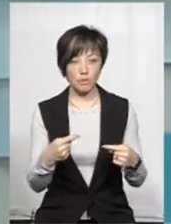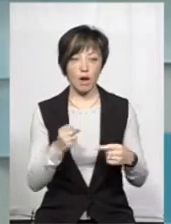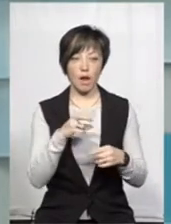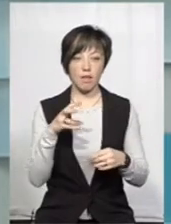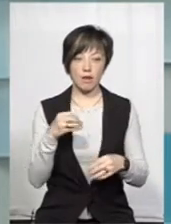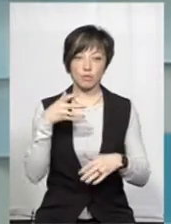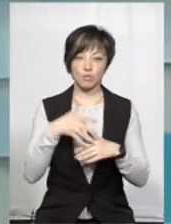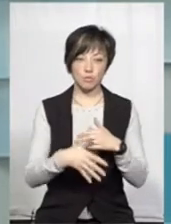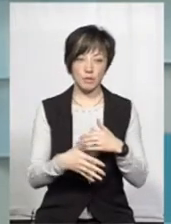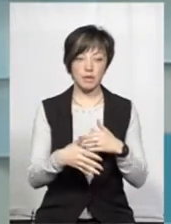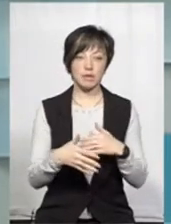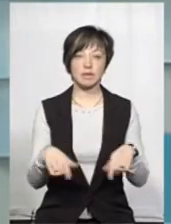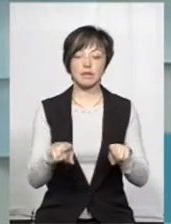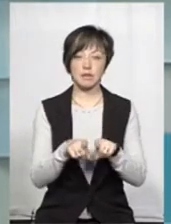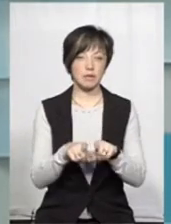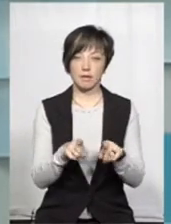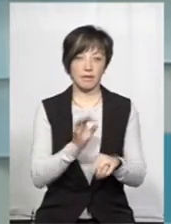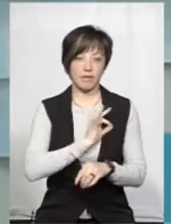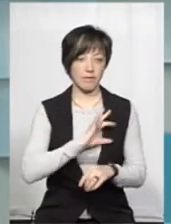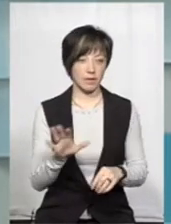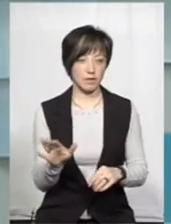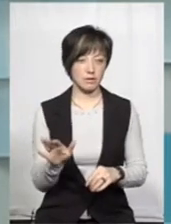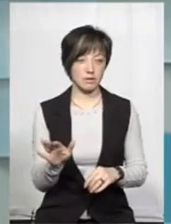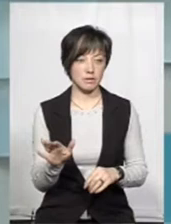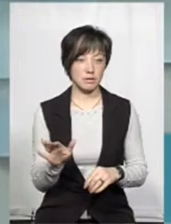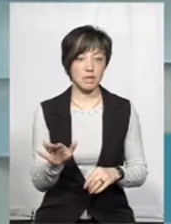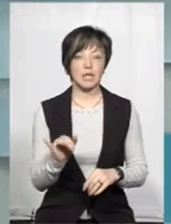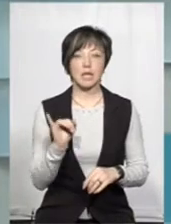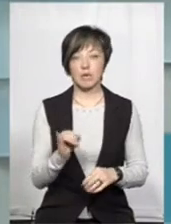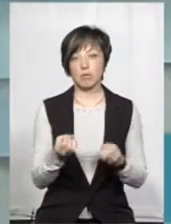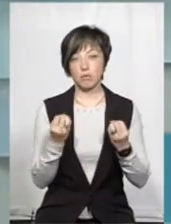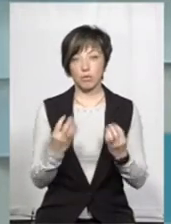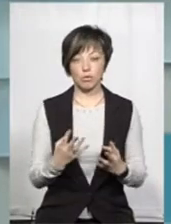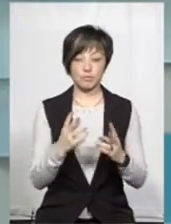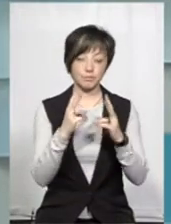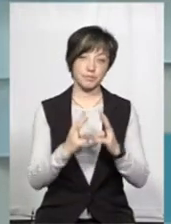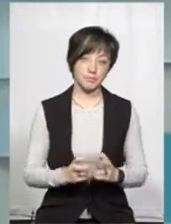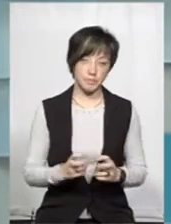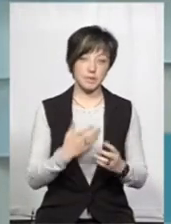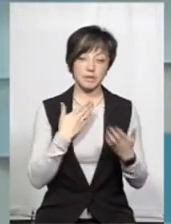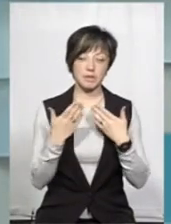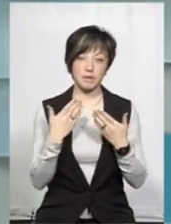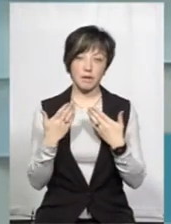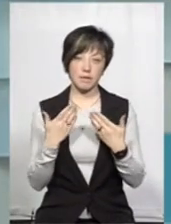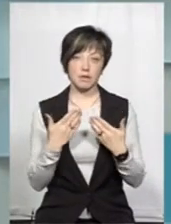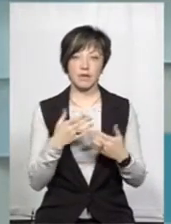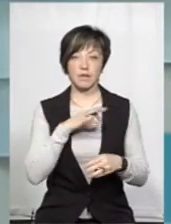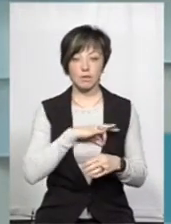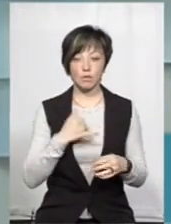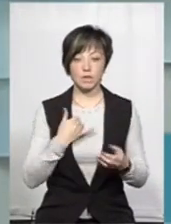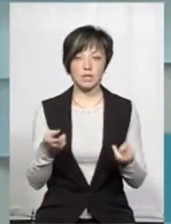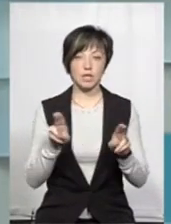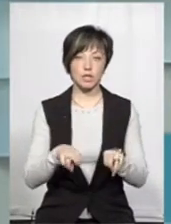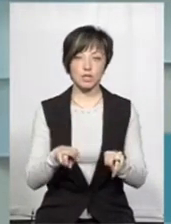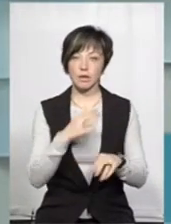але ми зрозуміли на певної етапі, що вони неефективні. І ми просто переглянули і ставлення їхньої ефективності. У нас